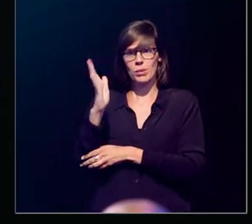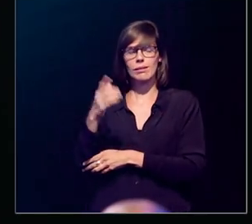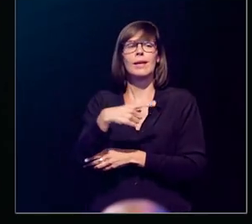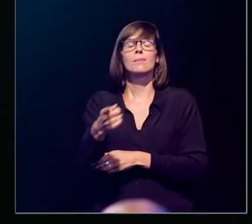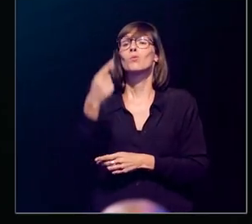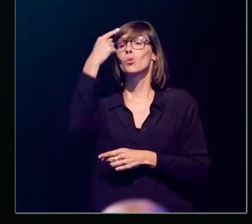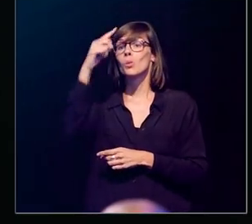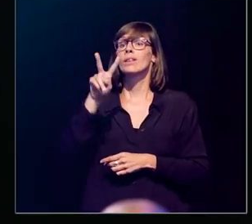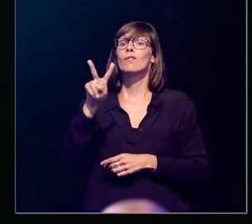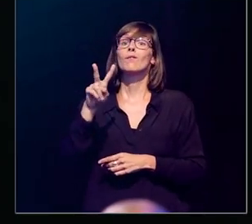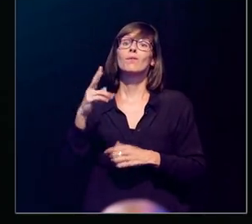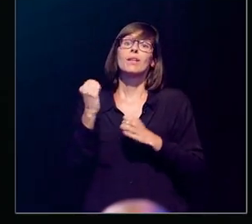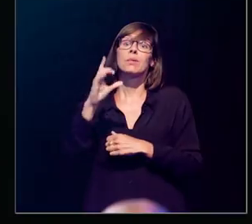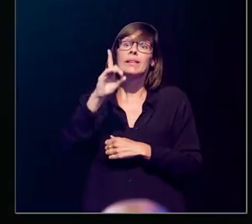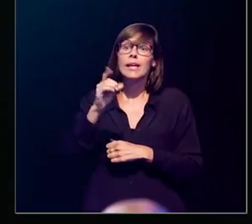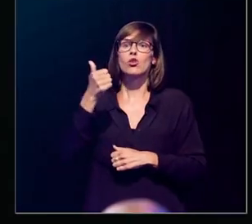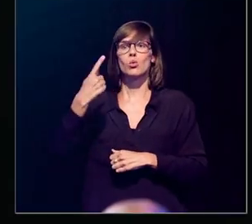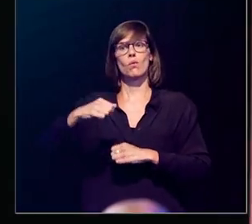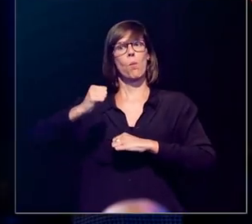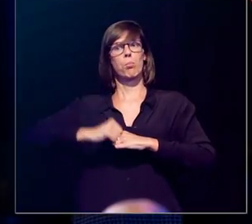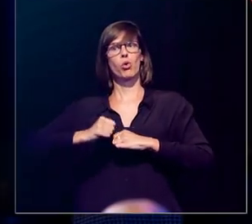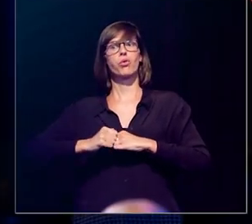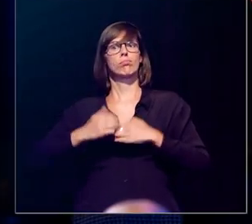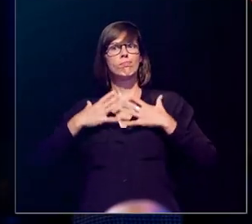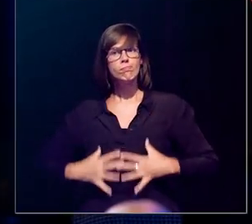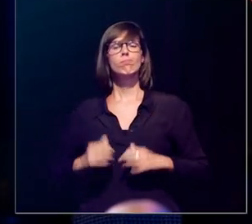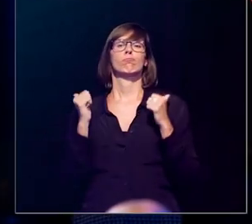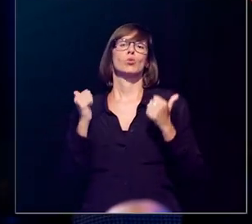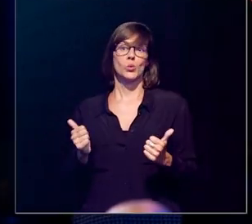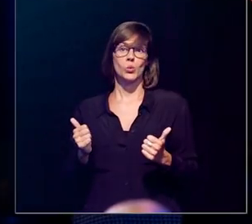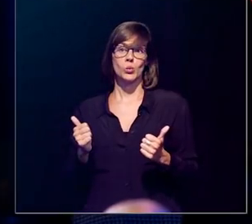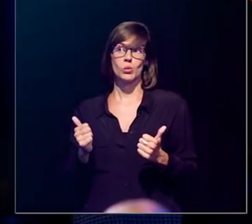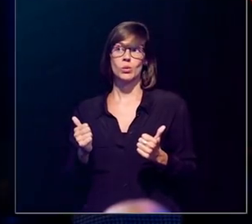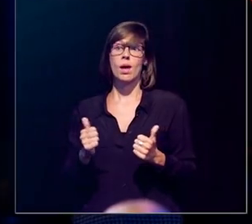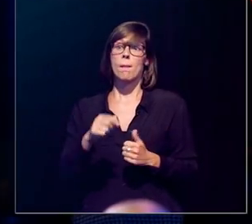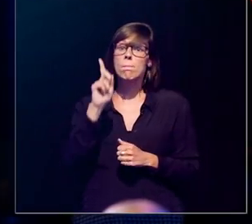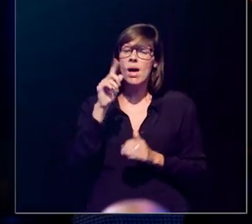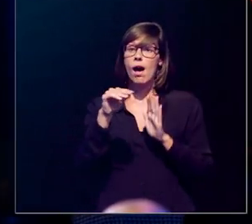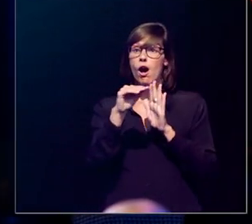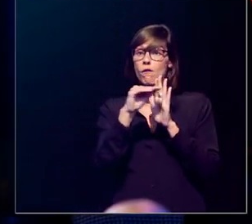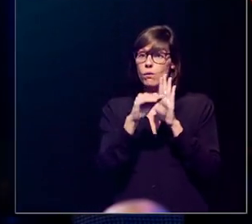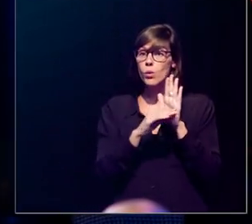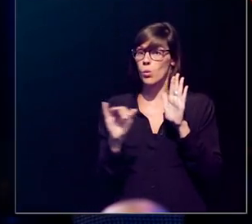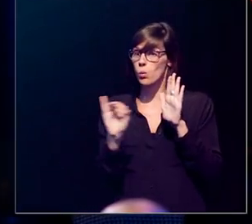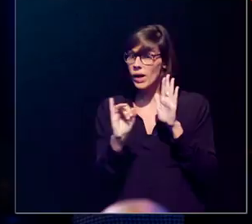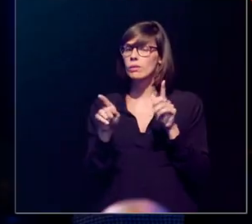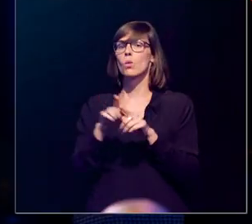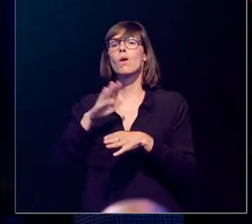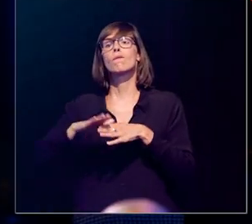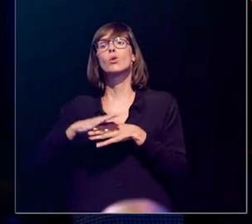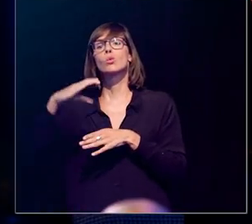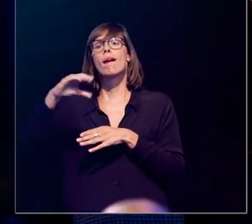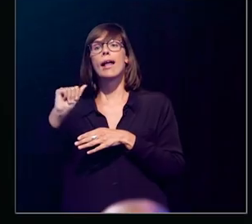wat jullie al wisten, vooral Erik begon te spreken, vitamine D is goed voor je bot. Ja,